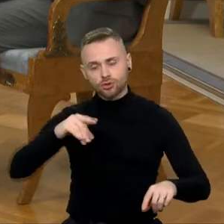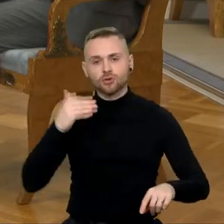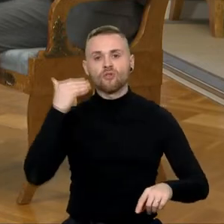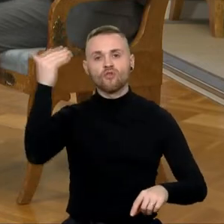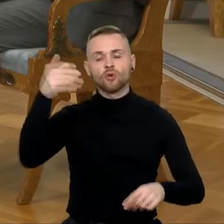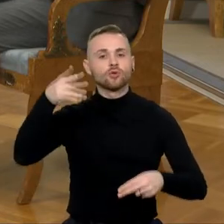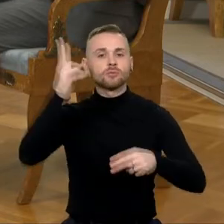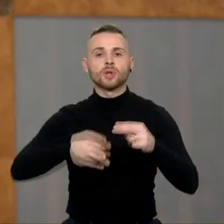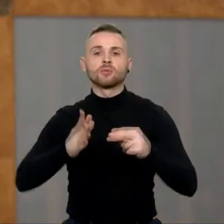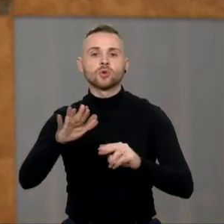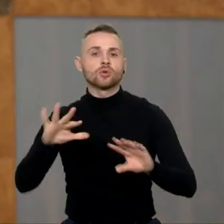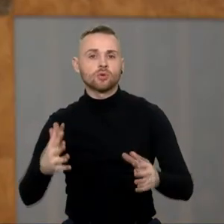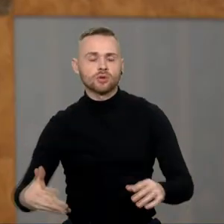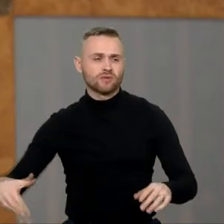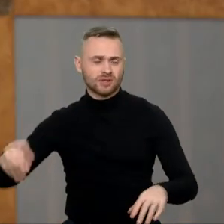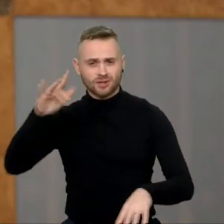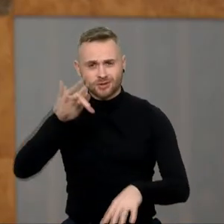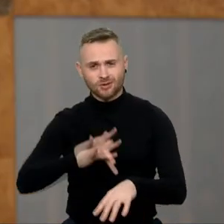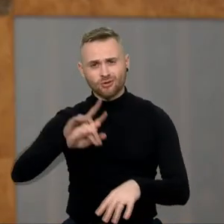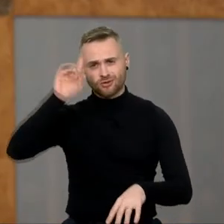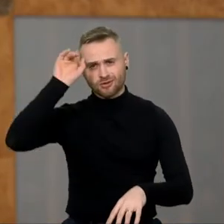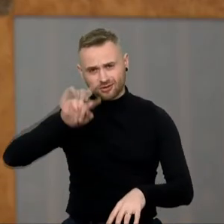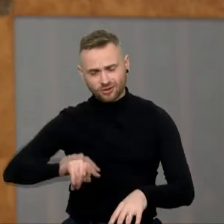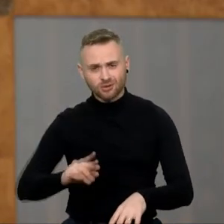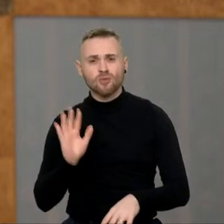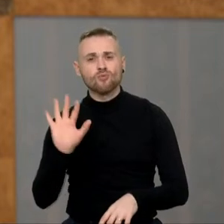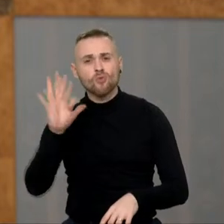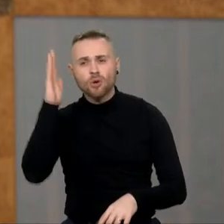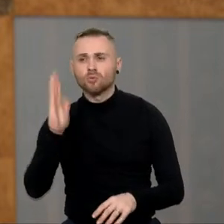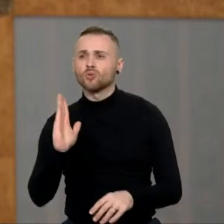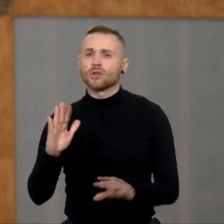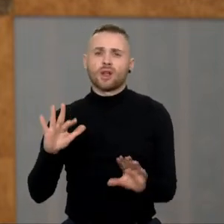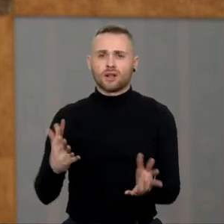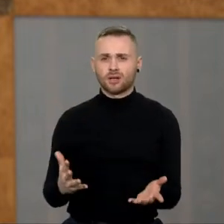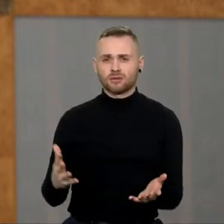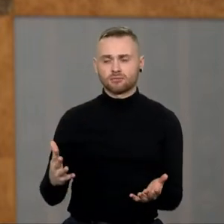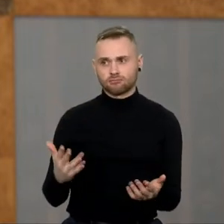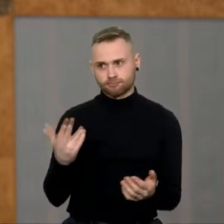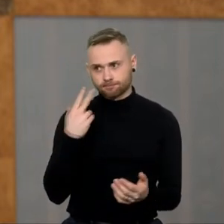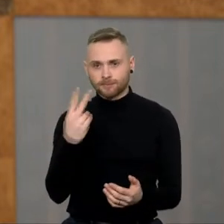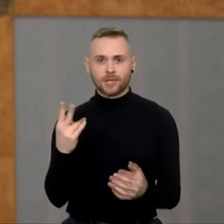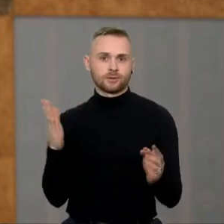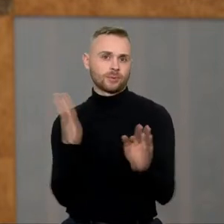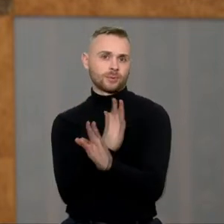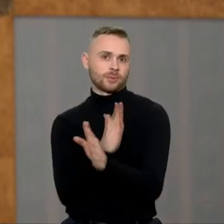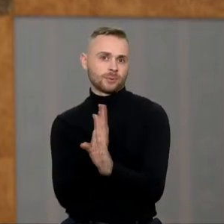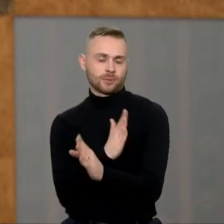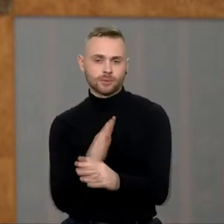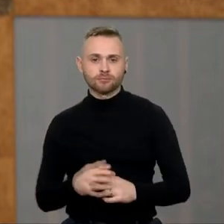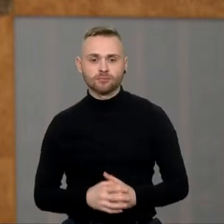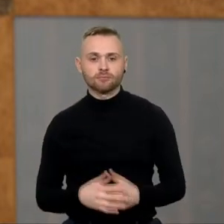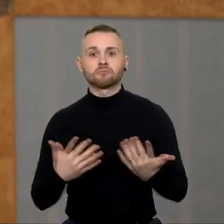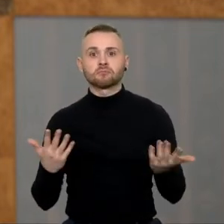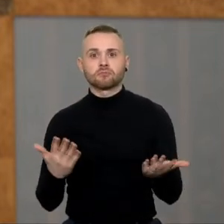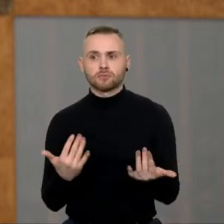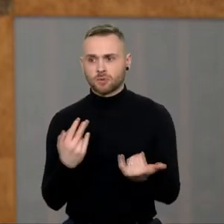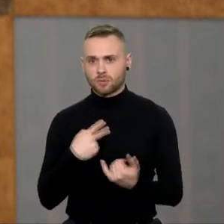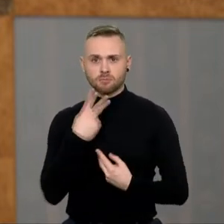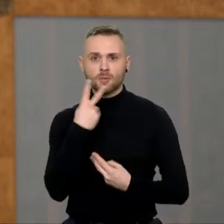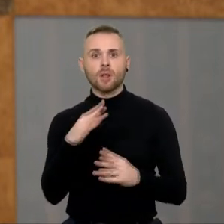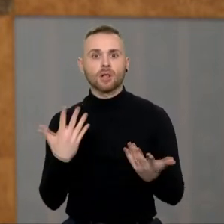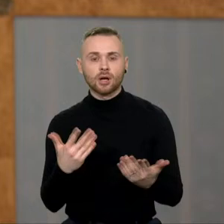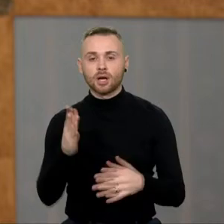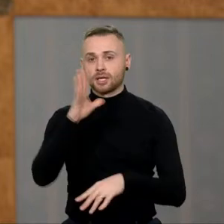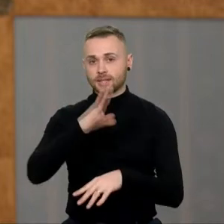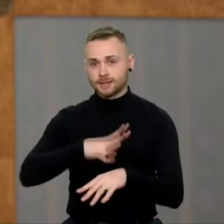sprendimas arba jautėme, koks jis gali būti. Taip ir atsitiko ir, na ką, mes dabar matome, kad Seimas